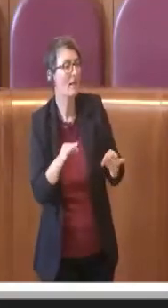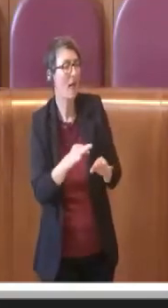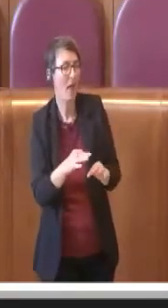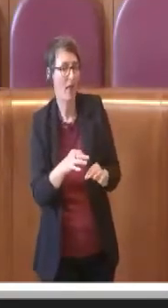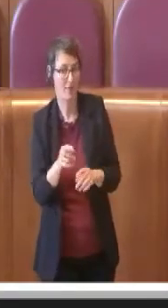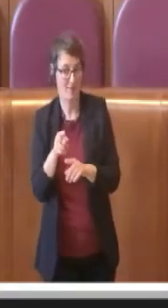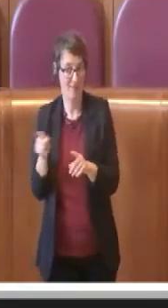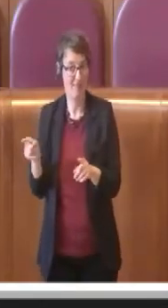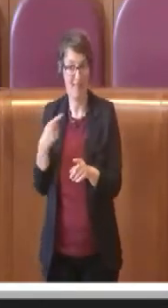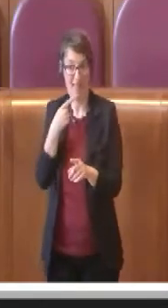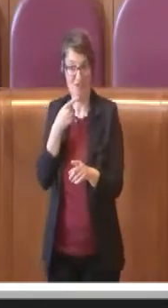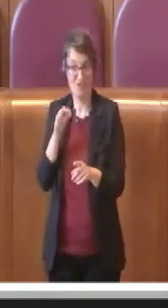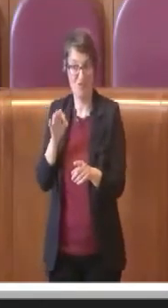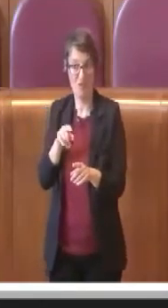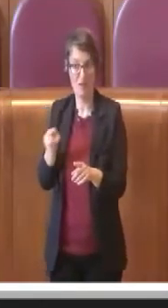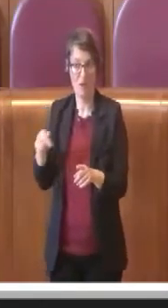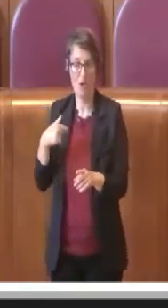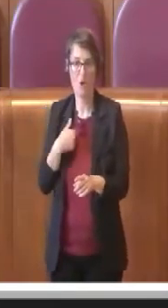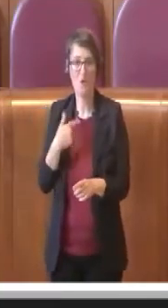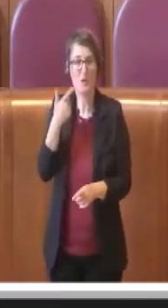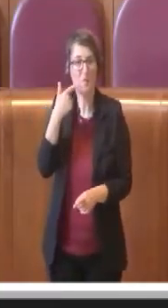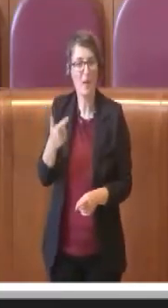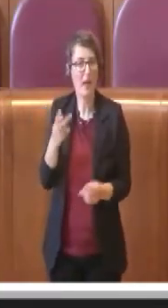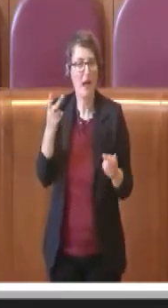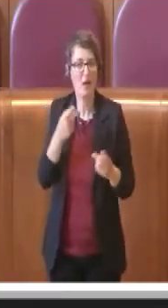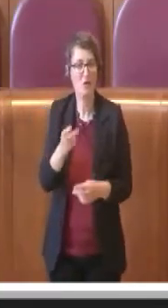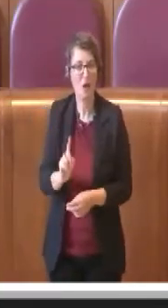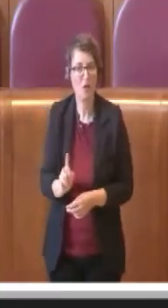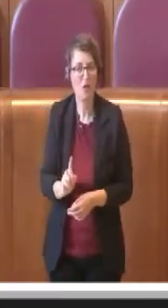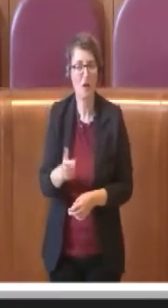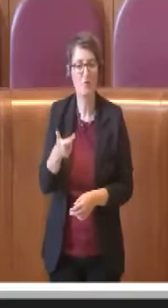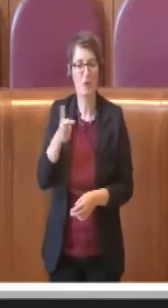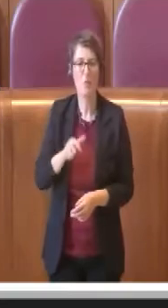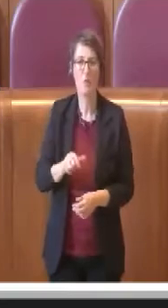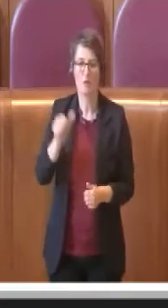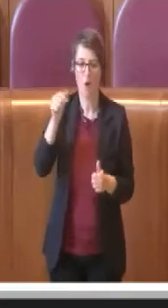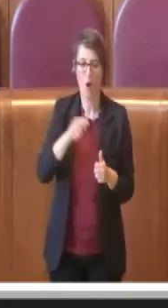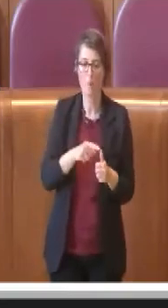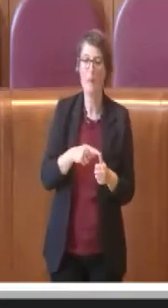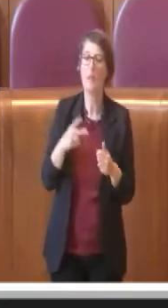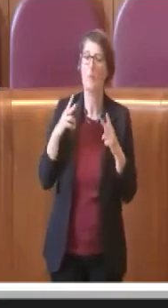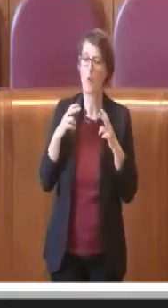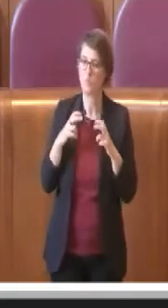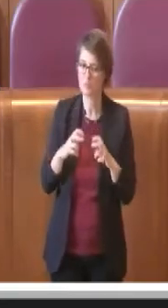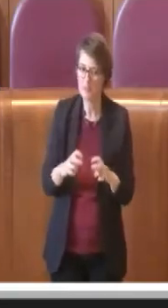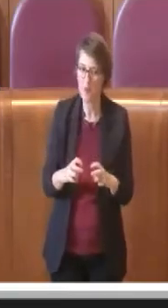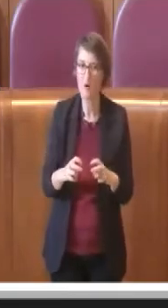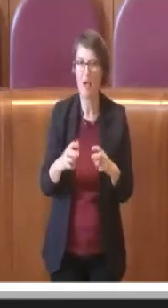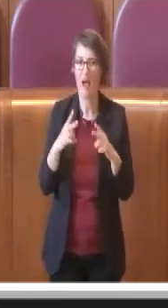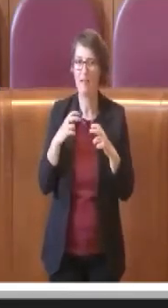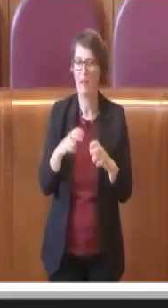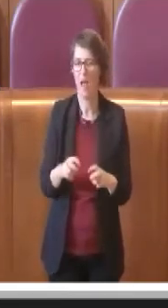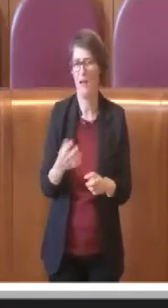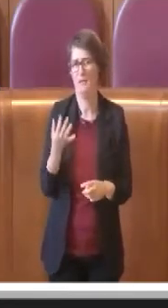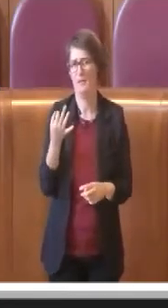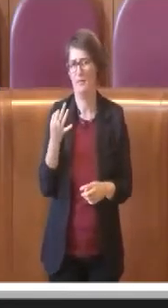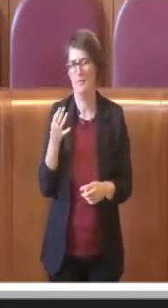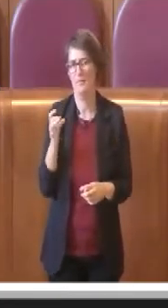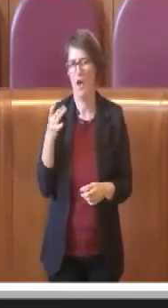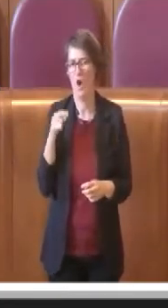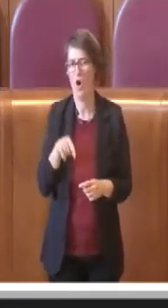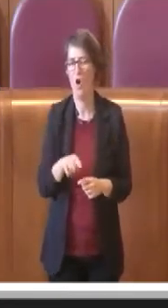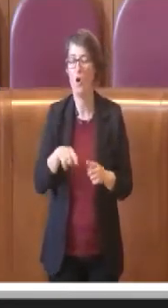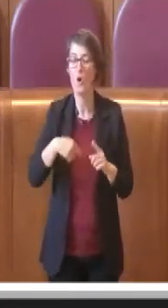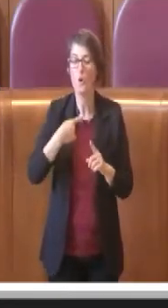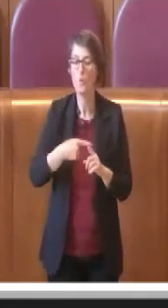realtà non solo era stato fatto un lavoro straordinario di analisi di quello che bisognava fare nei cimiteri, ma erano stati messi anche i tempi di